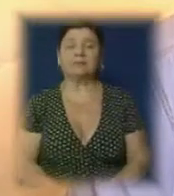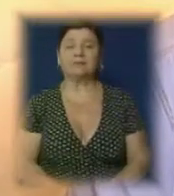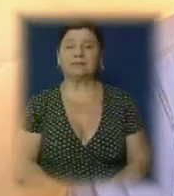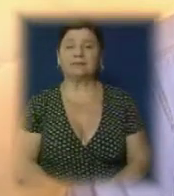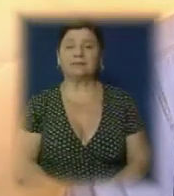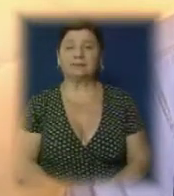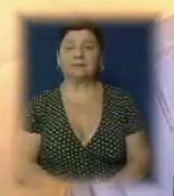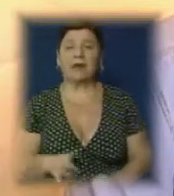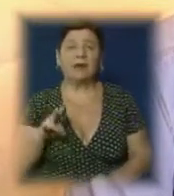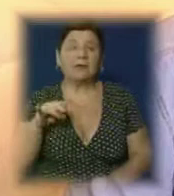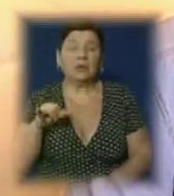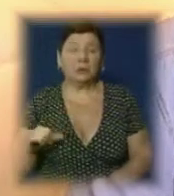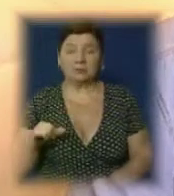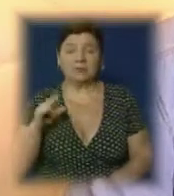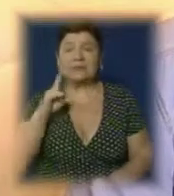Ну,